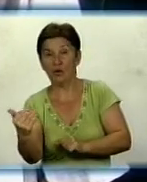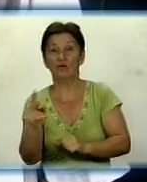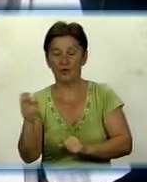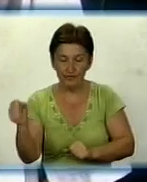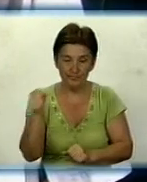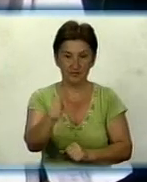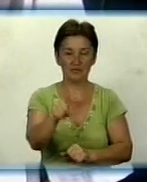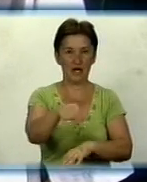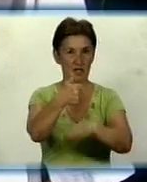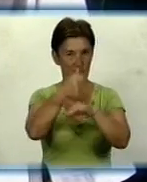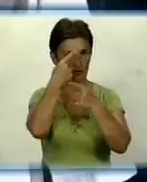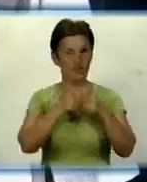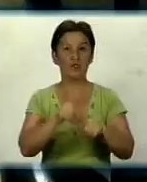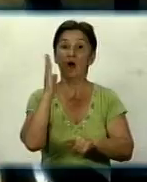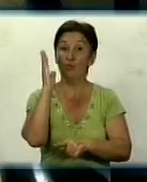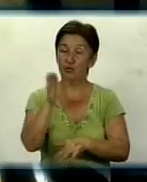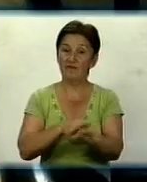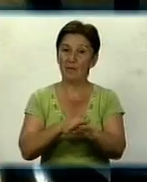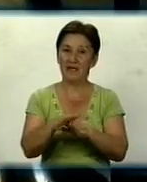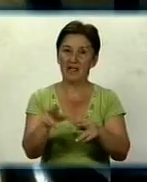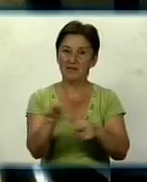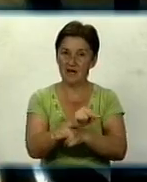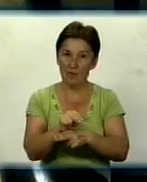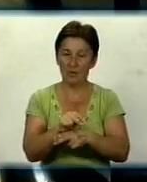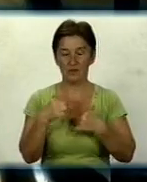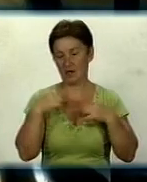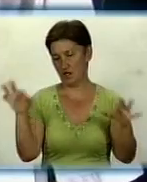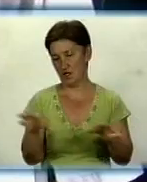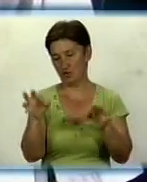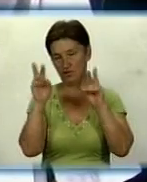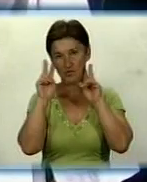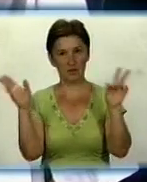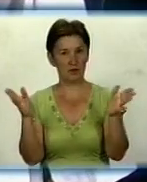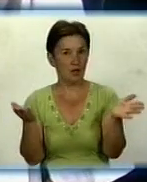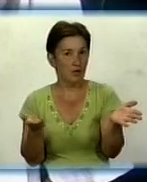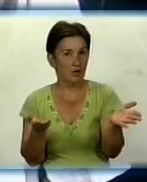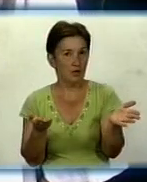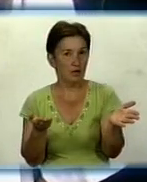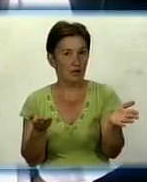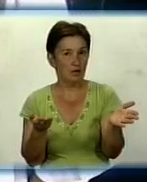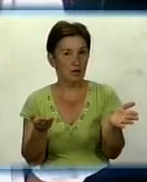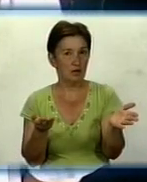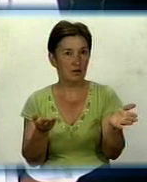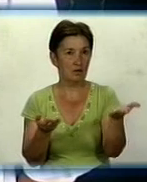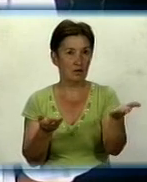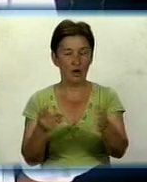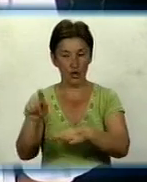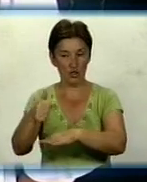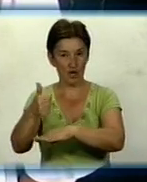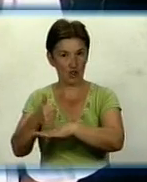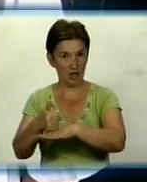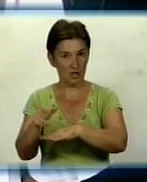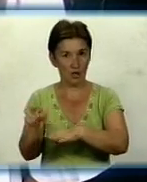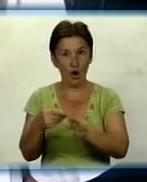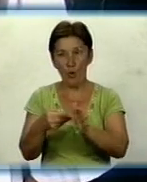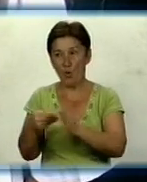Николаївна сказала, що буде виконатися ремонт. Я нічого не знаю. Я кажу, ну от, начальник ваш, уходя в